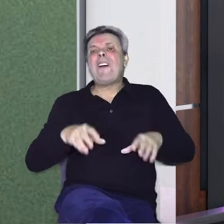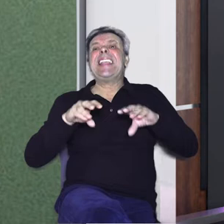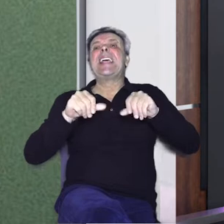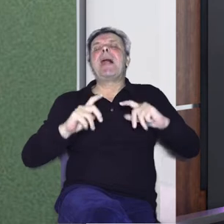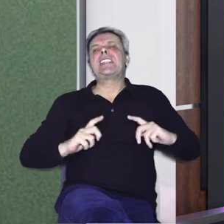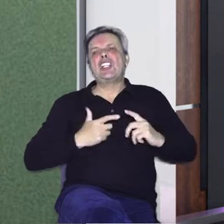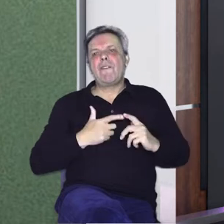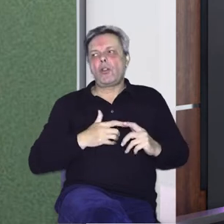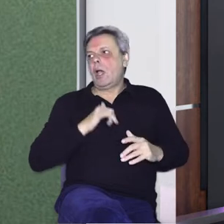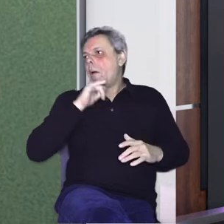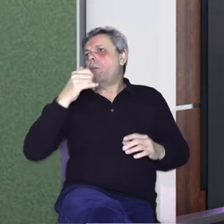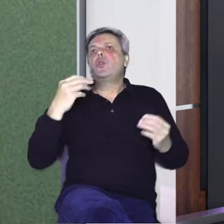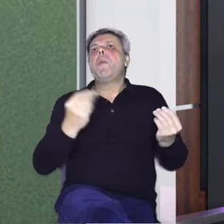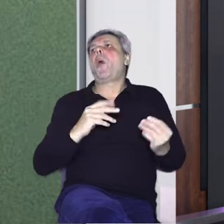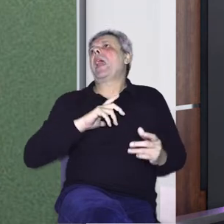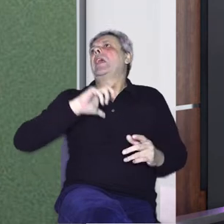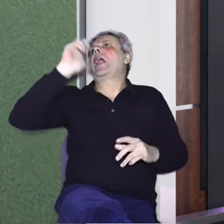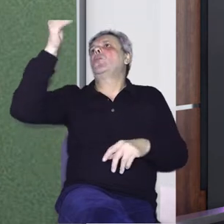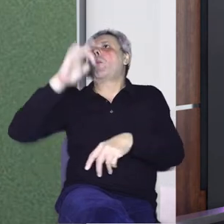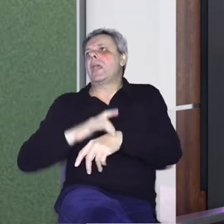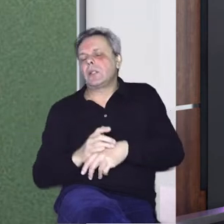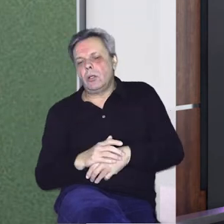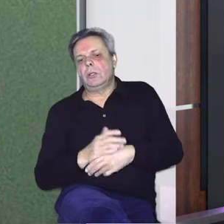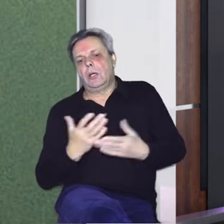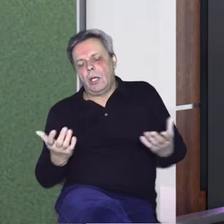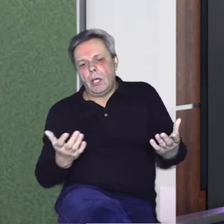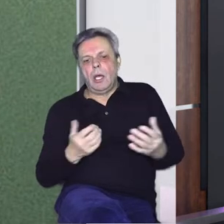zemalski život idemo negdje dalje.